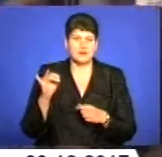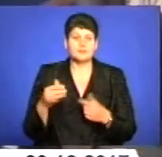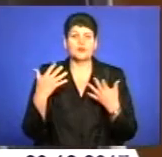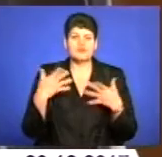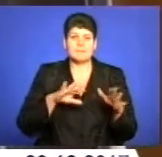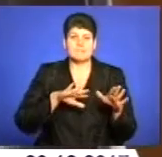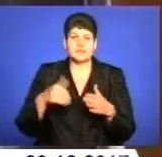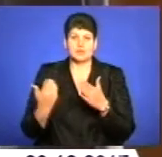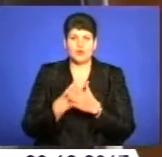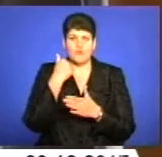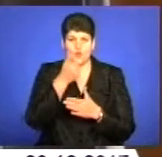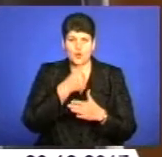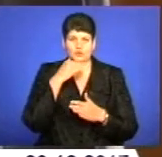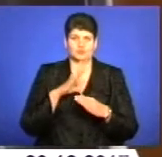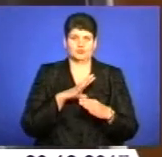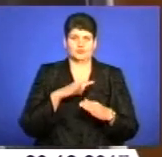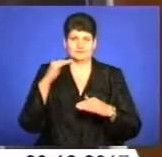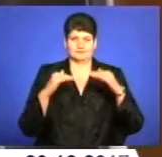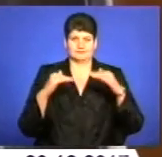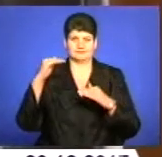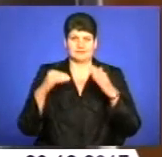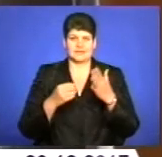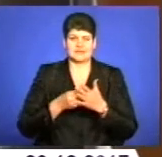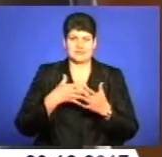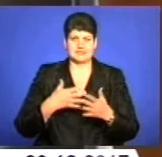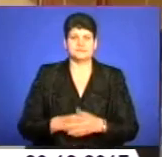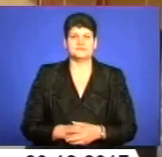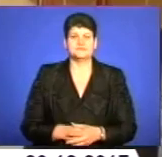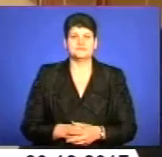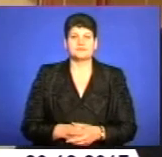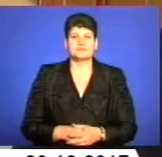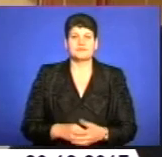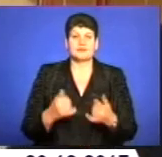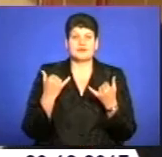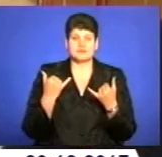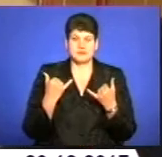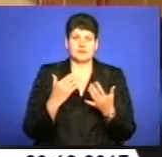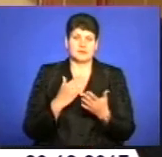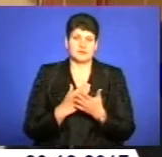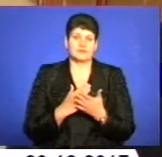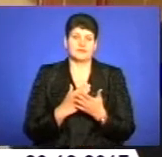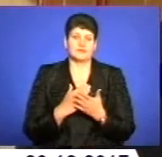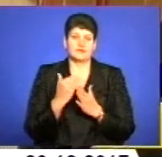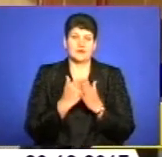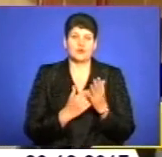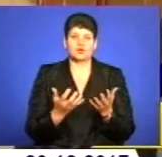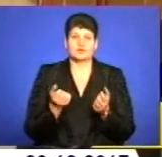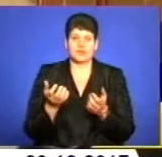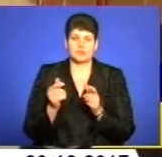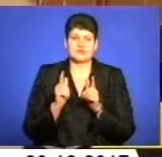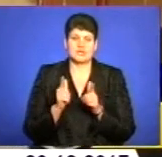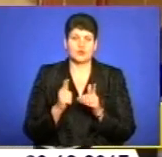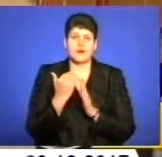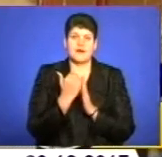нового року запровадять диференційовані тарифи, повідомляють у міській раді. Ми зараз йдемо в графіку, отримують згідно графіку